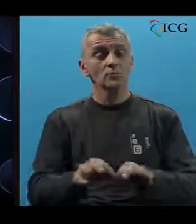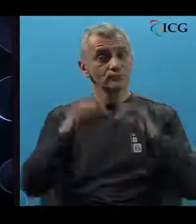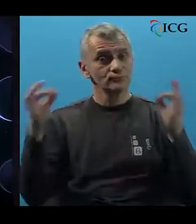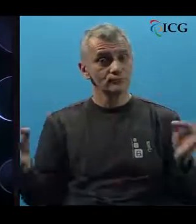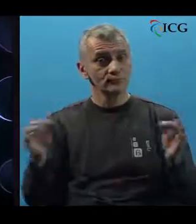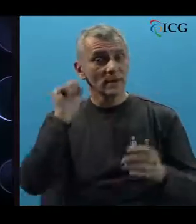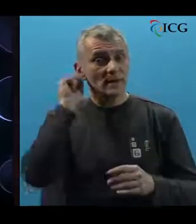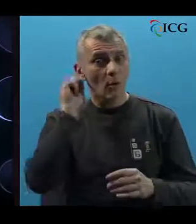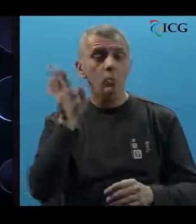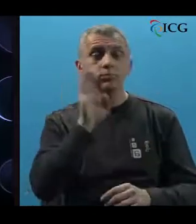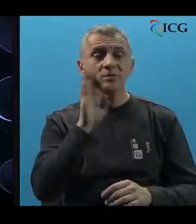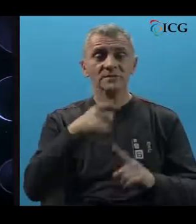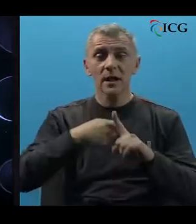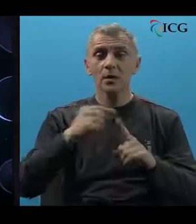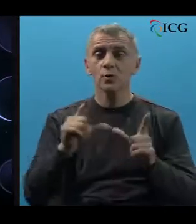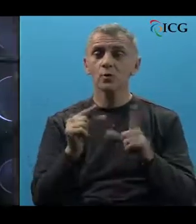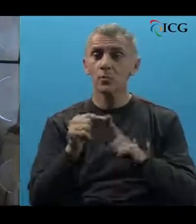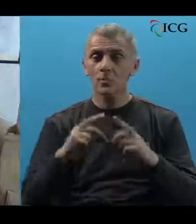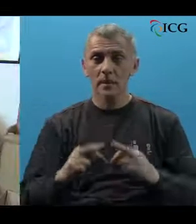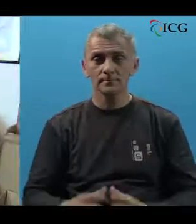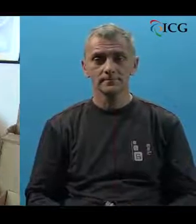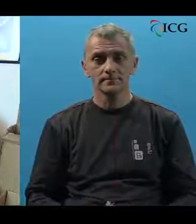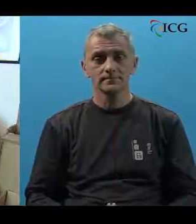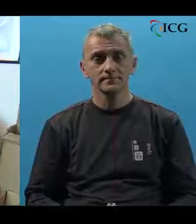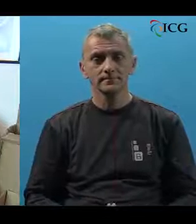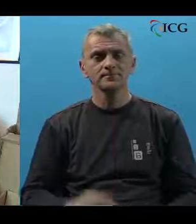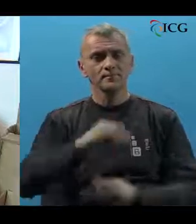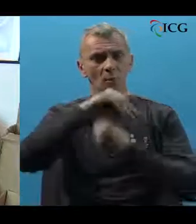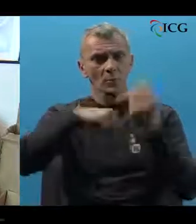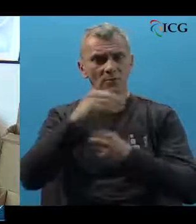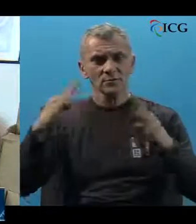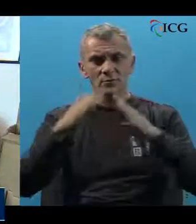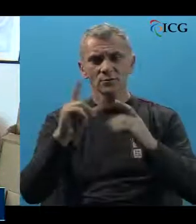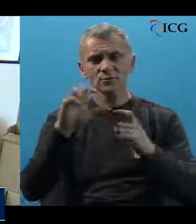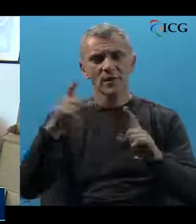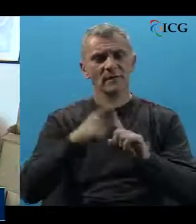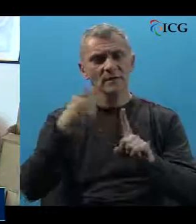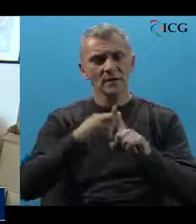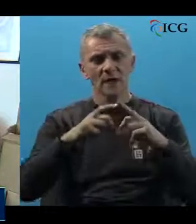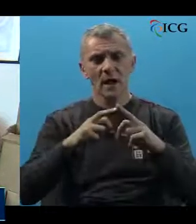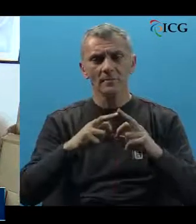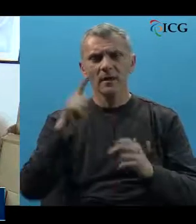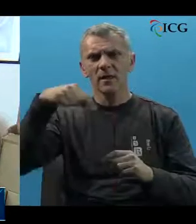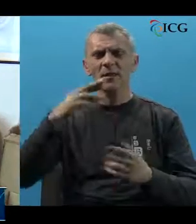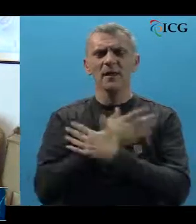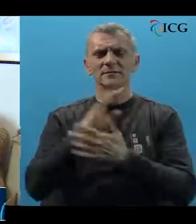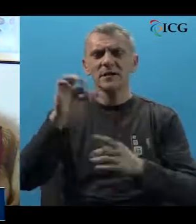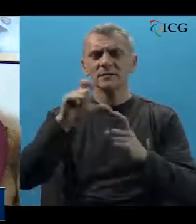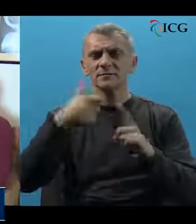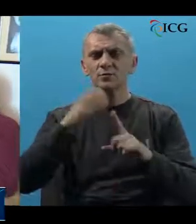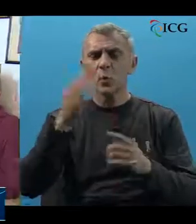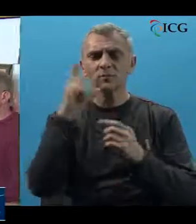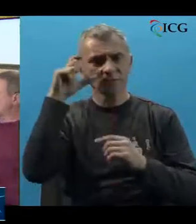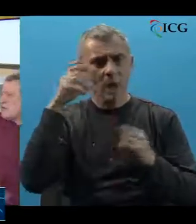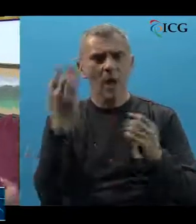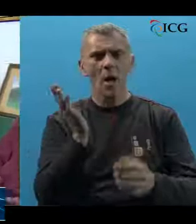djevojka iz Bosanske krupe. Obiteljska kuća šefike Edhem Ramića u Jezerskom prava i mala galerija.